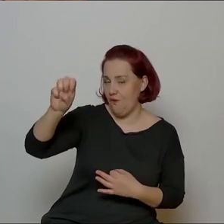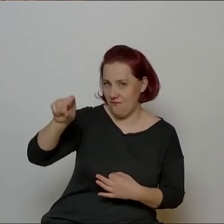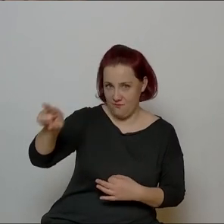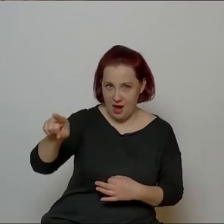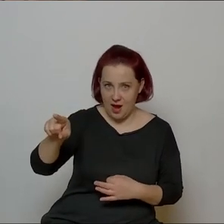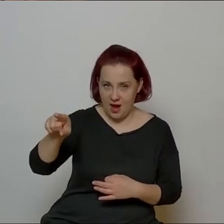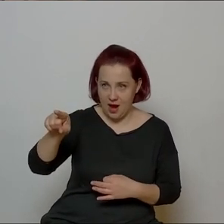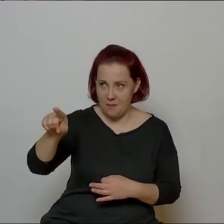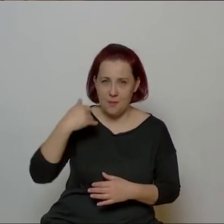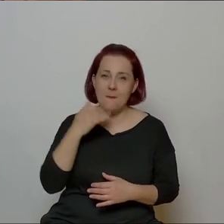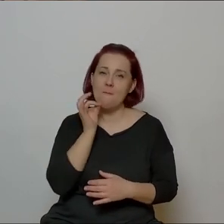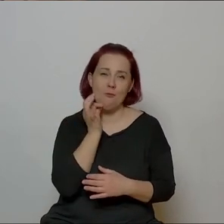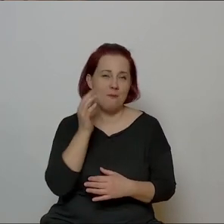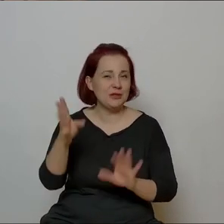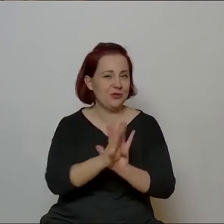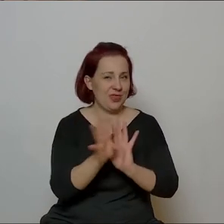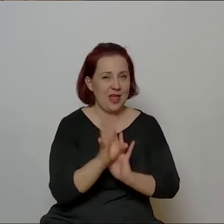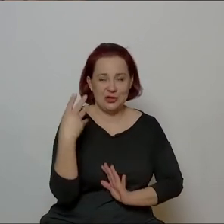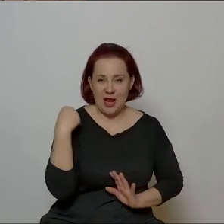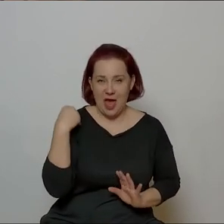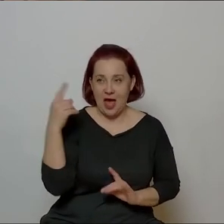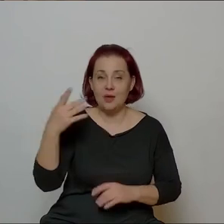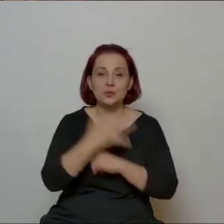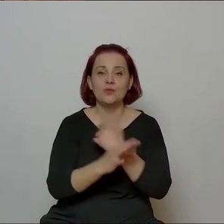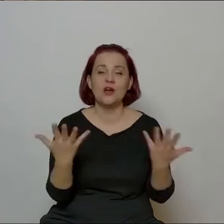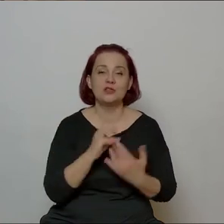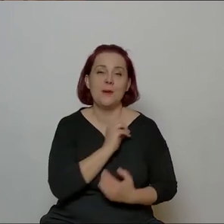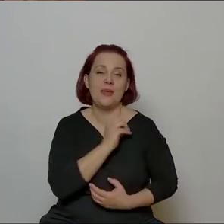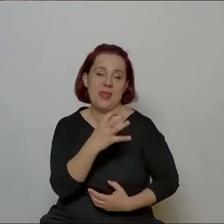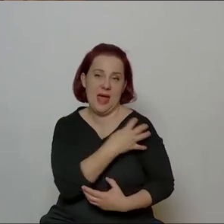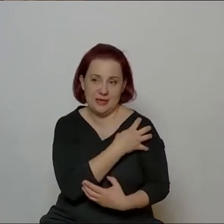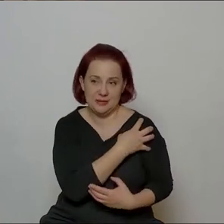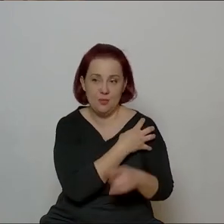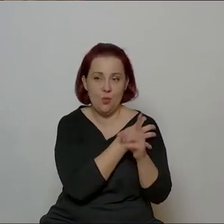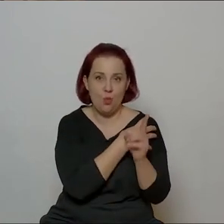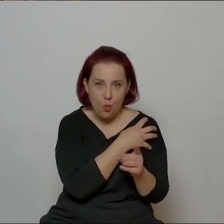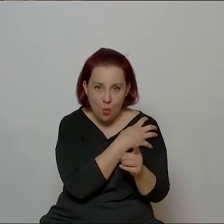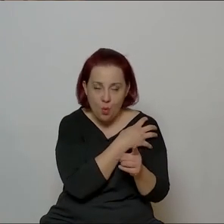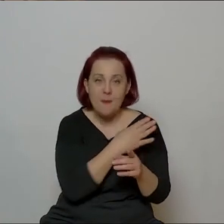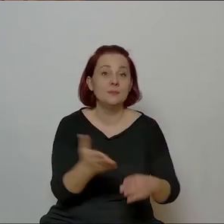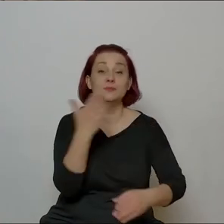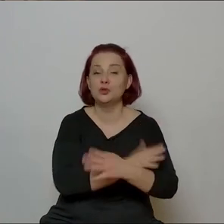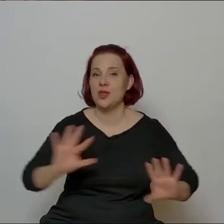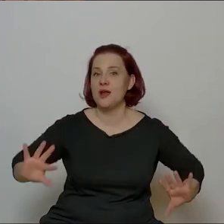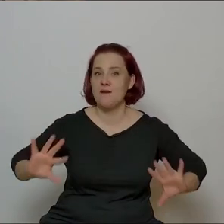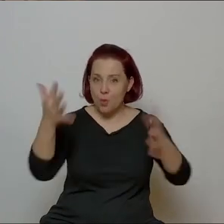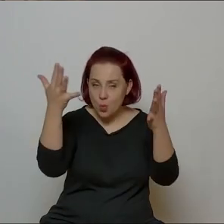jako młoda dziewiętnastoletnia dziewczyna studiowała w Petersburgu, przed rewolucją,